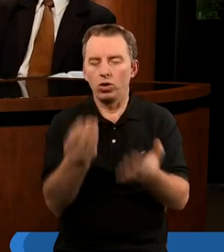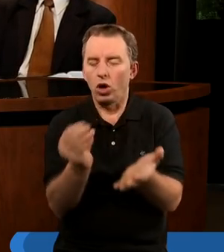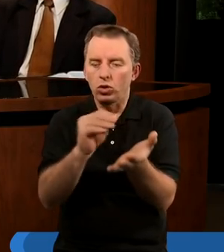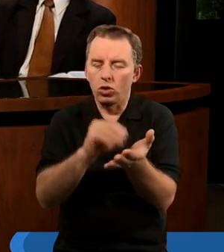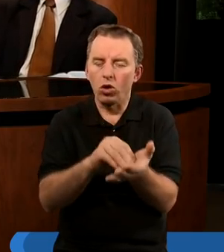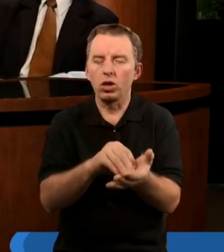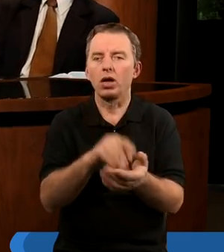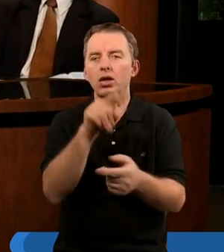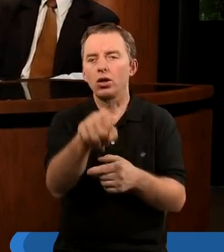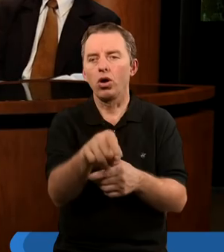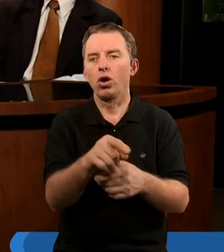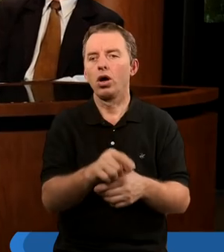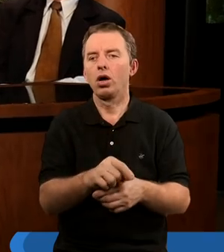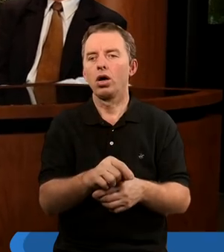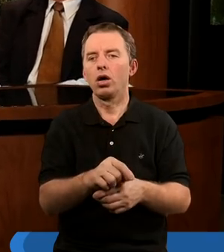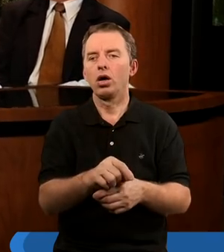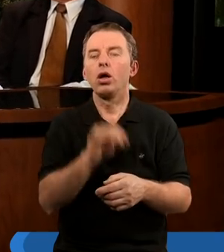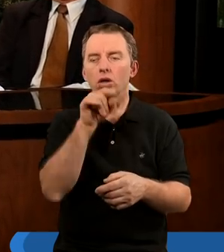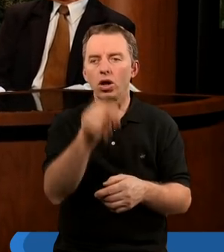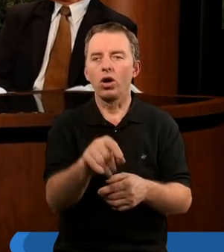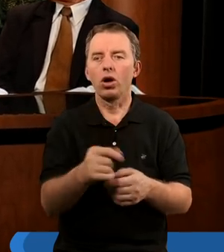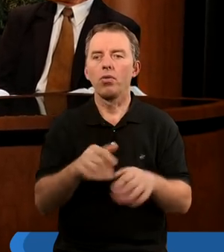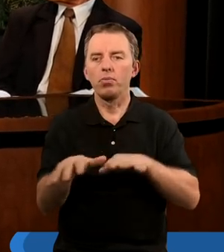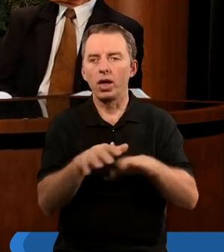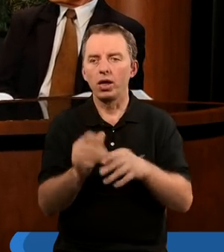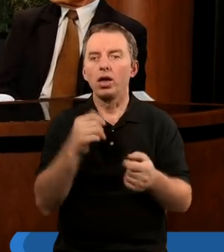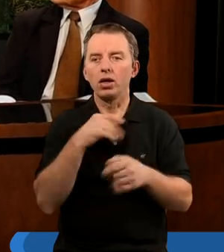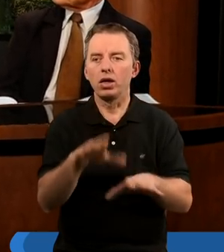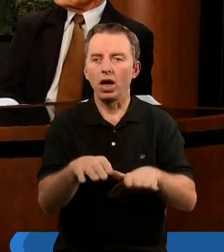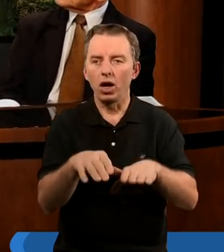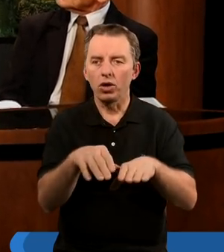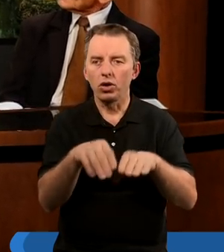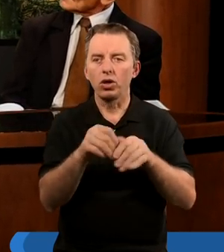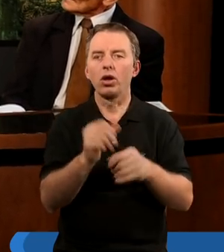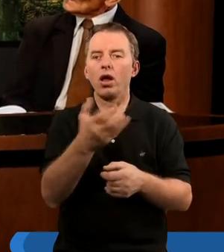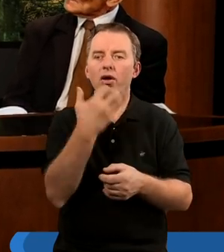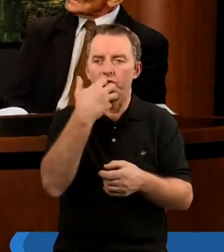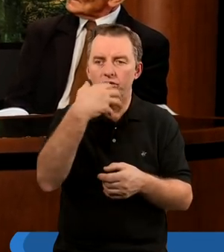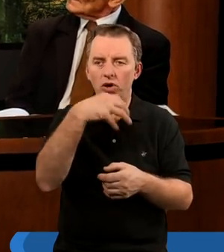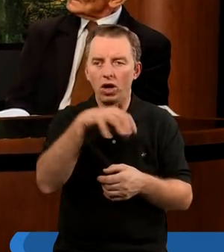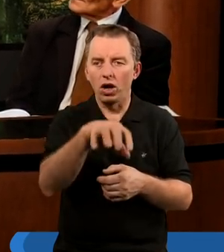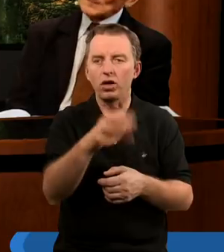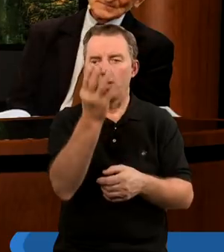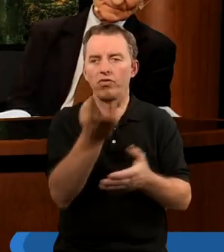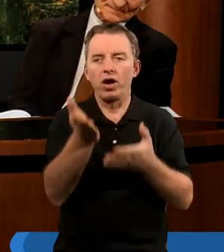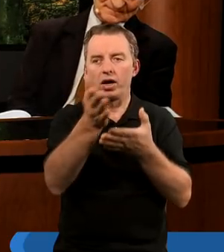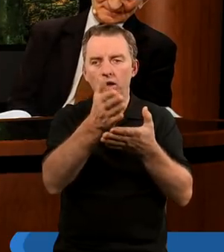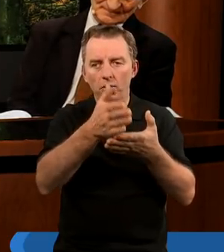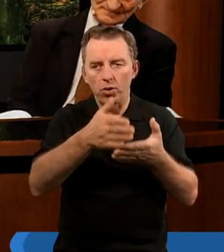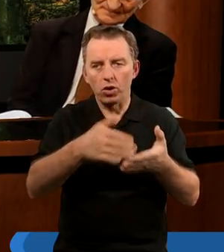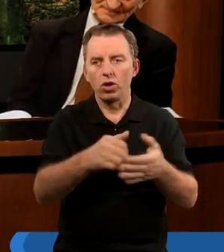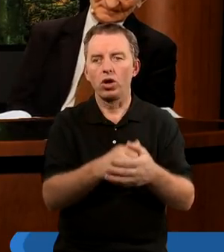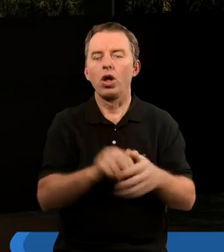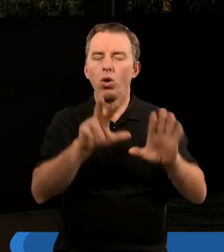dodać coś, co w zasadzie jest oczywiste, ale jeśli się cofniemy jeszcze troszkę wcześniej, to w czwartym rozdziale